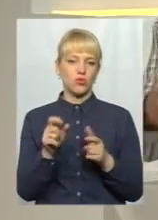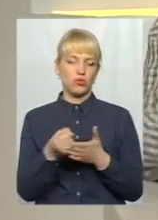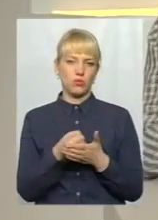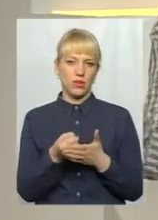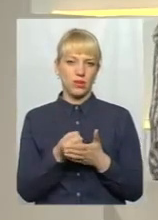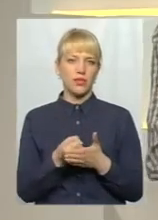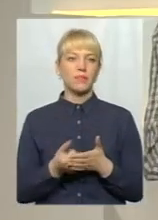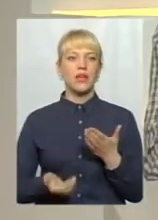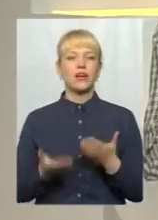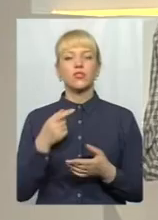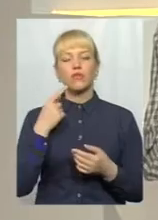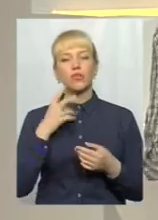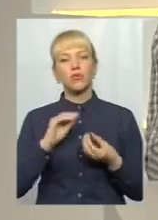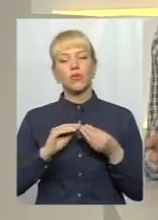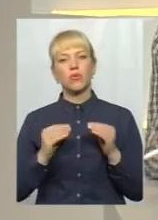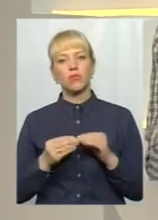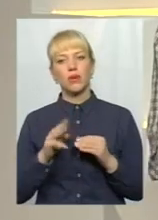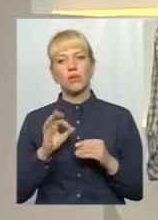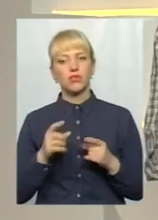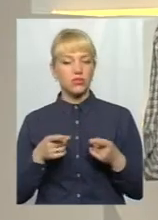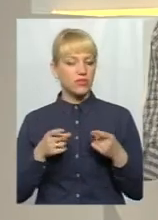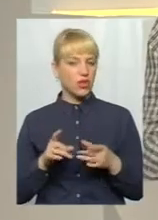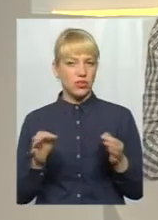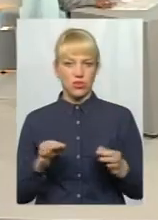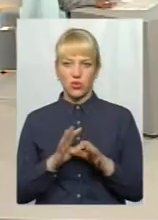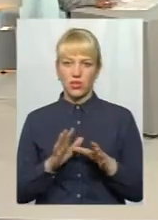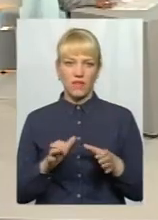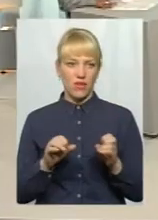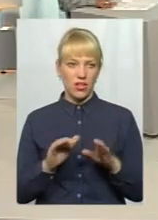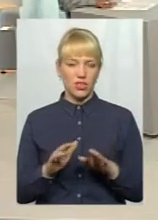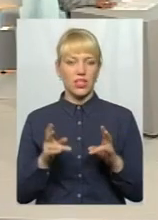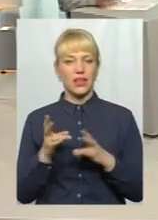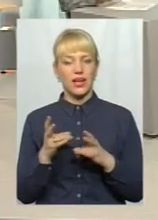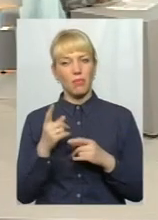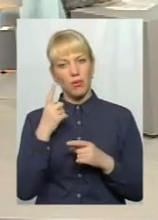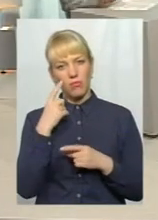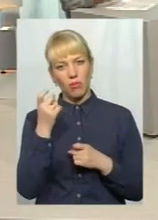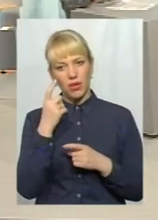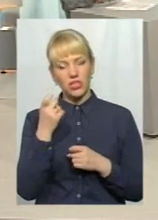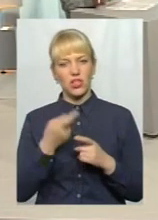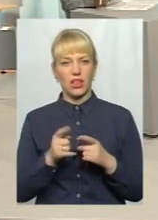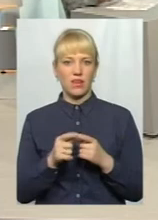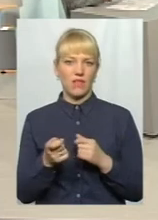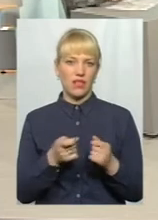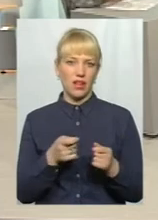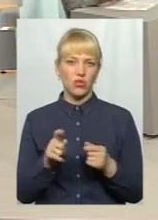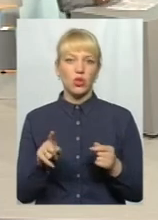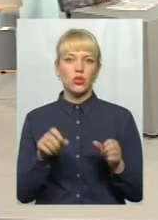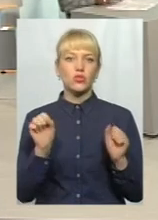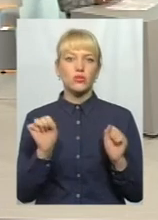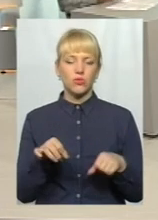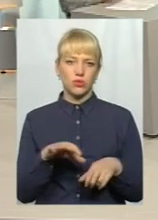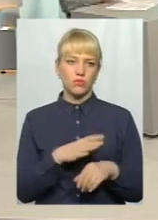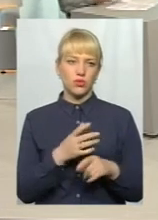можливі проблеми, то звичайно нічого не вирішиться. Потрібно все ж таки попереджати ту саму владу, що може бути